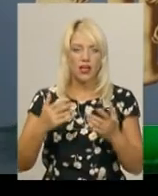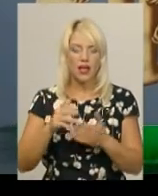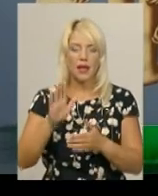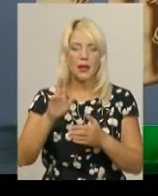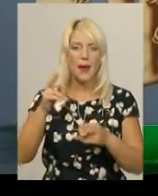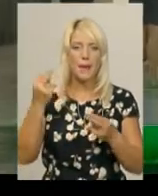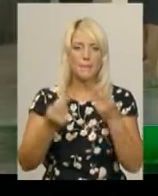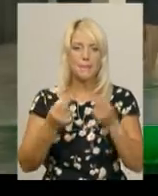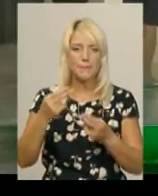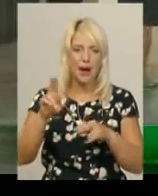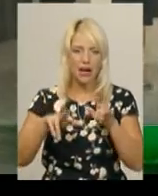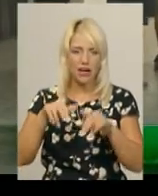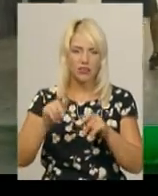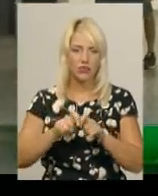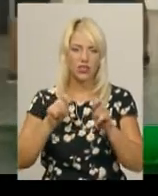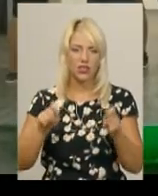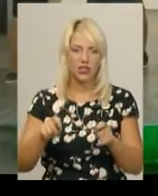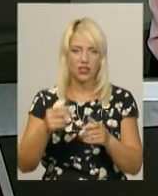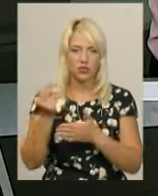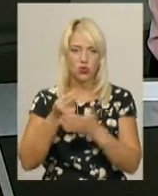київської художниці Олени Пронькіної.